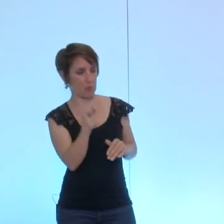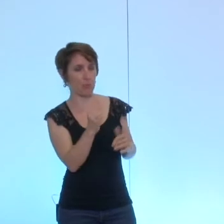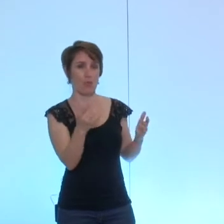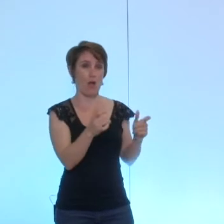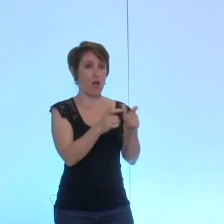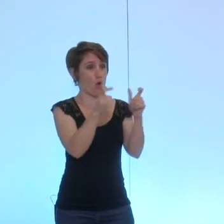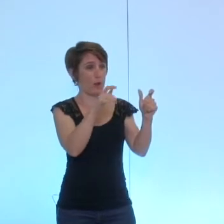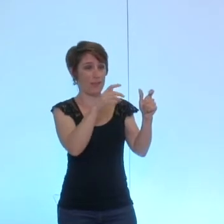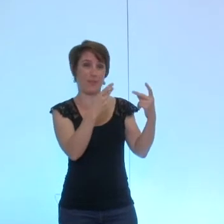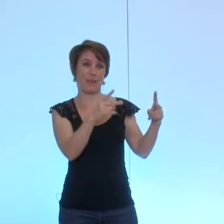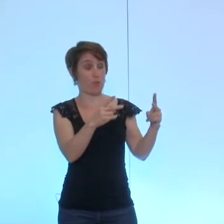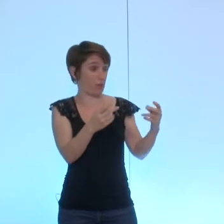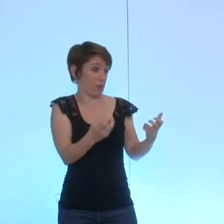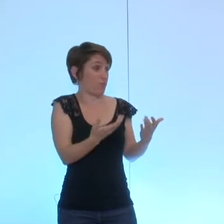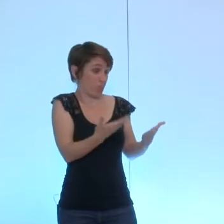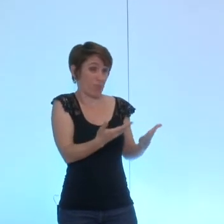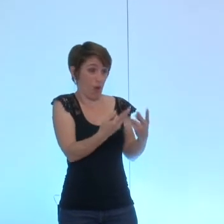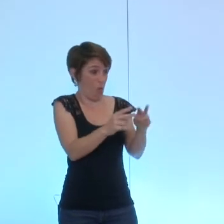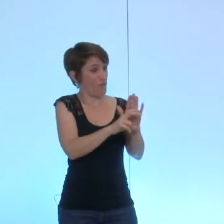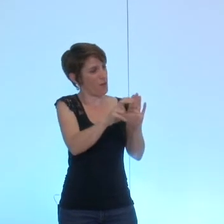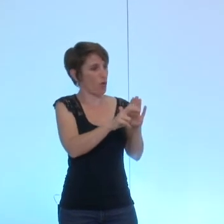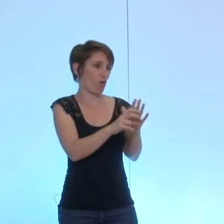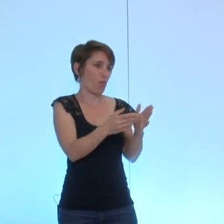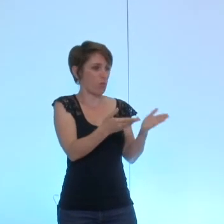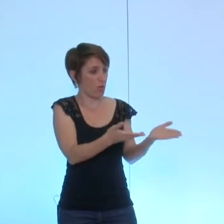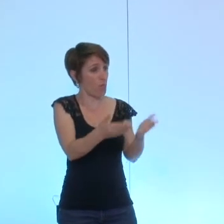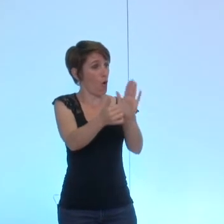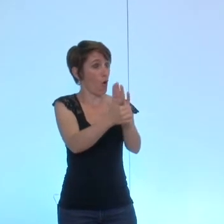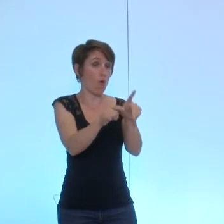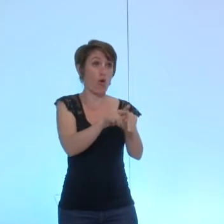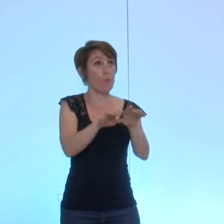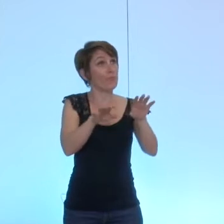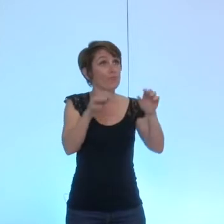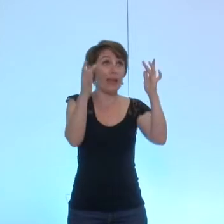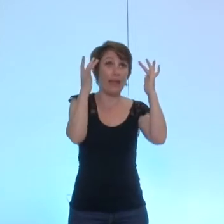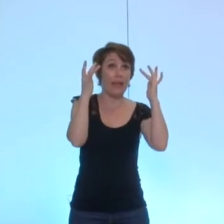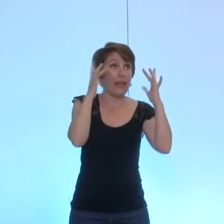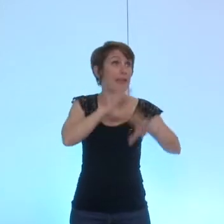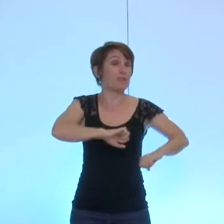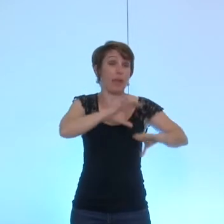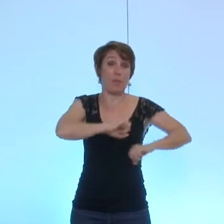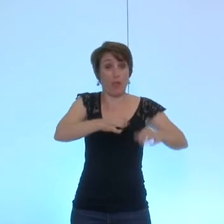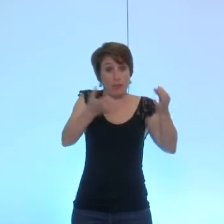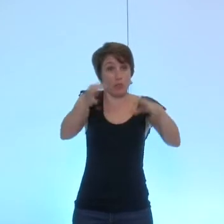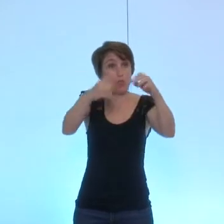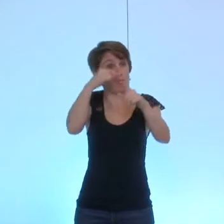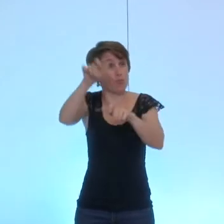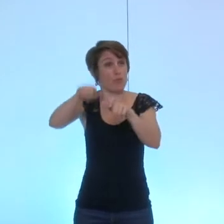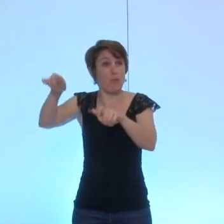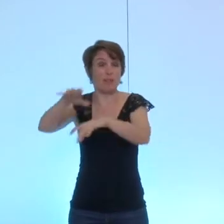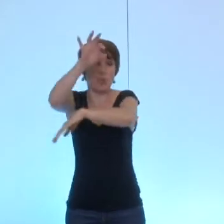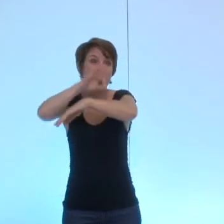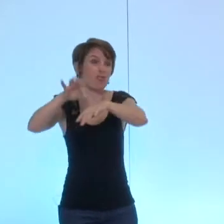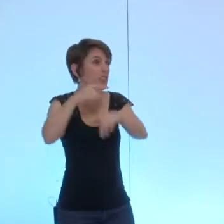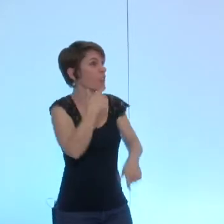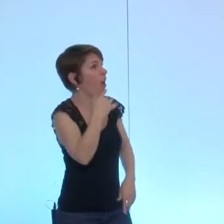sert un petit peu d'expérience pour des architectes et des bureaux d'études qui en profitent et qui se disent oh ben on va faire un peu différemment et puis